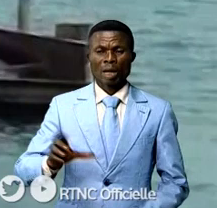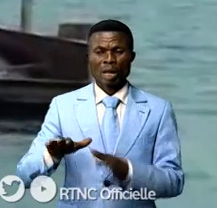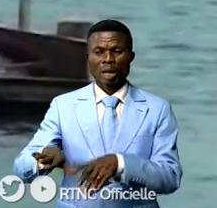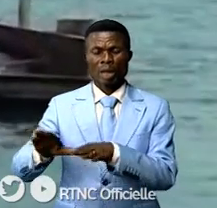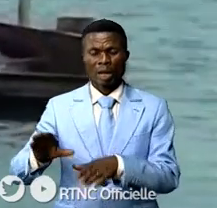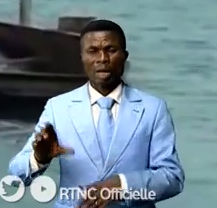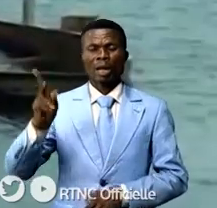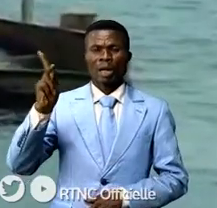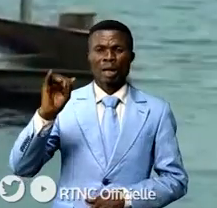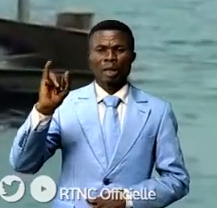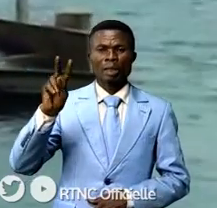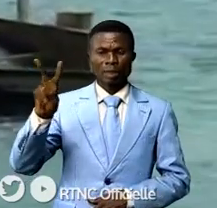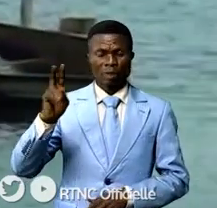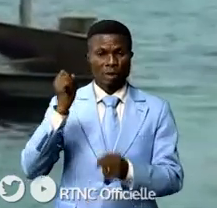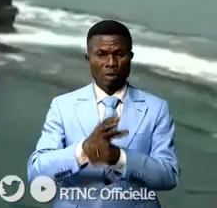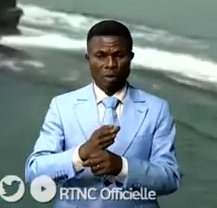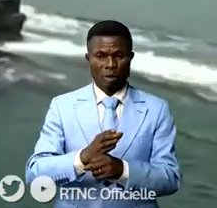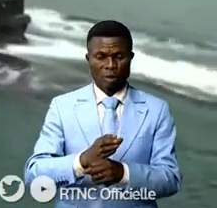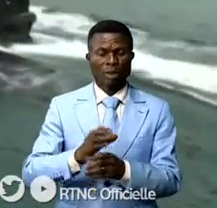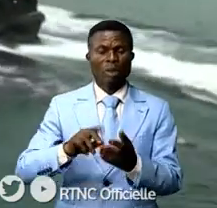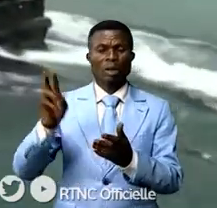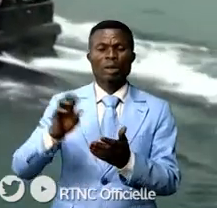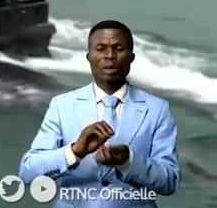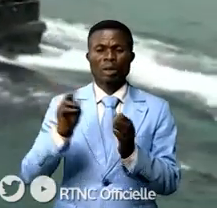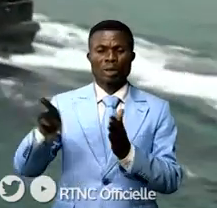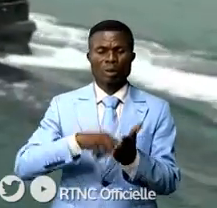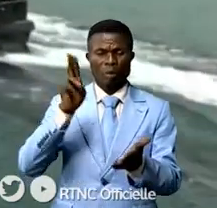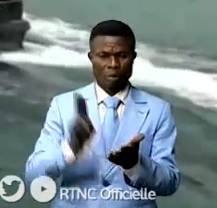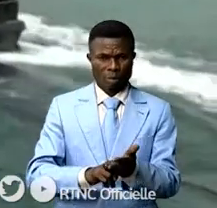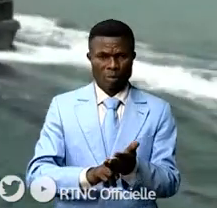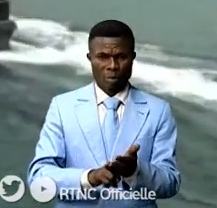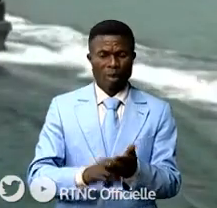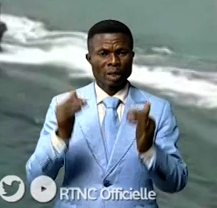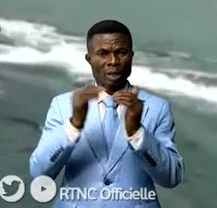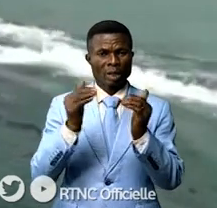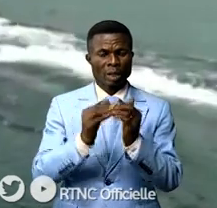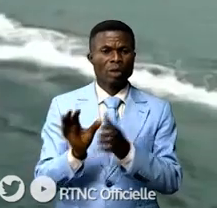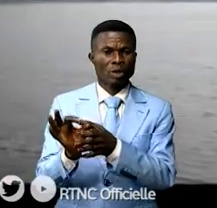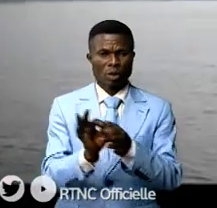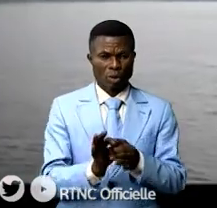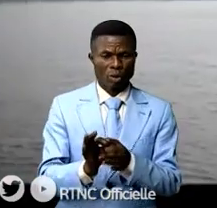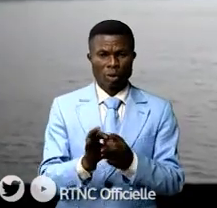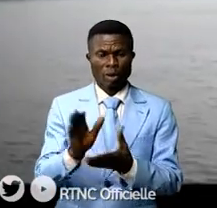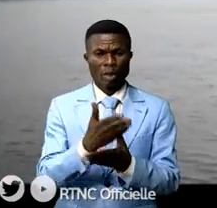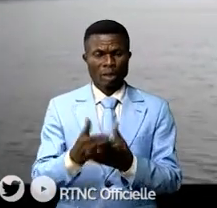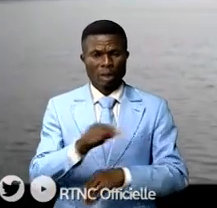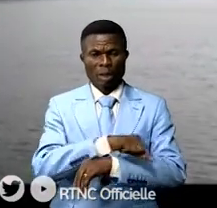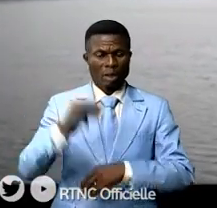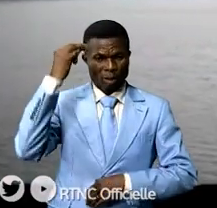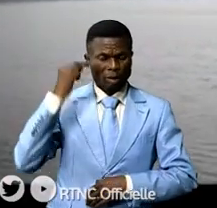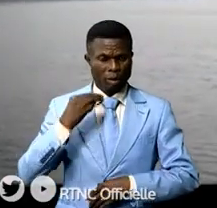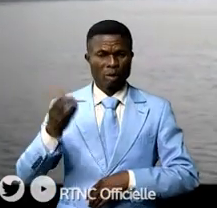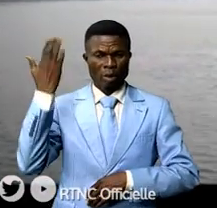définie dans les contenus de l'avenant numéro 2 au protocole d'accord relatif à la collaboration entre le ministère des